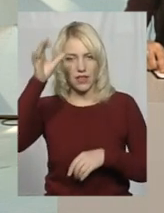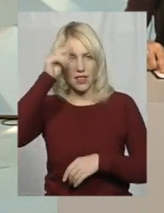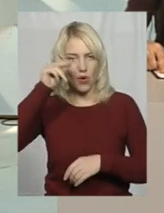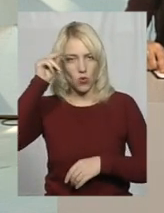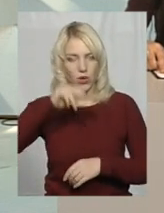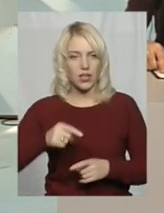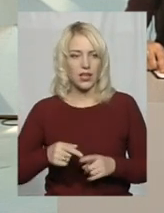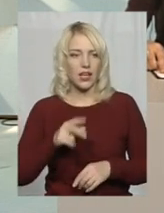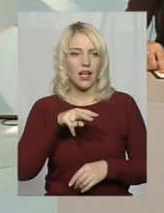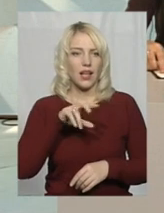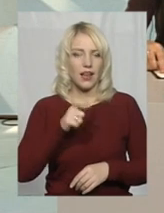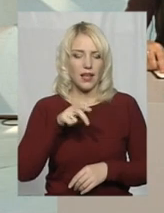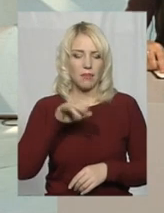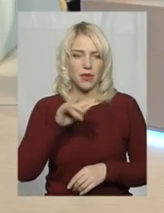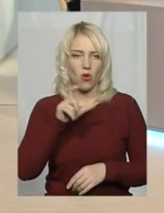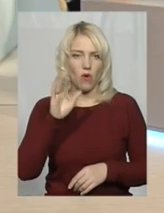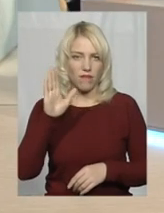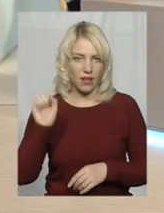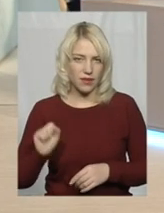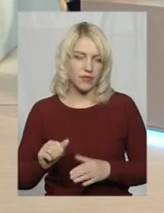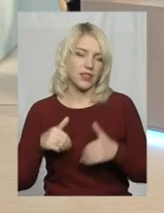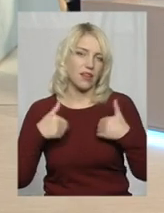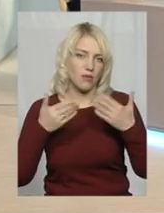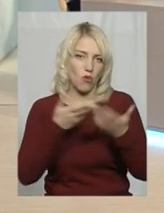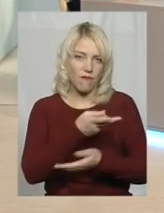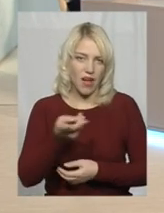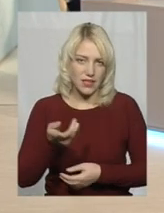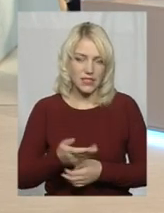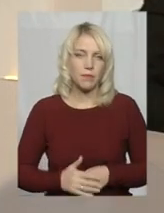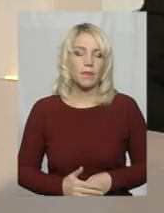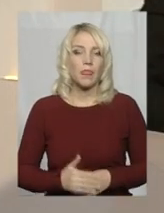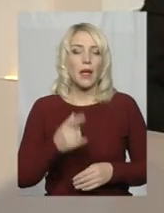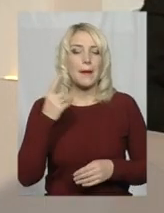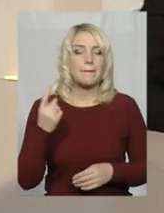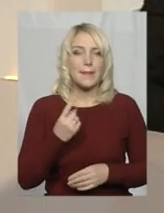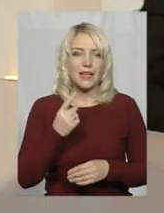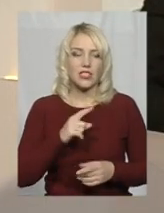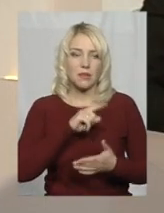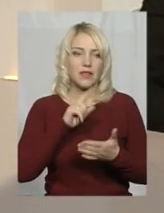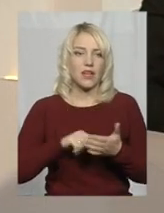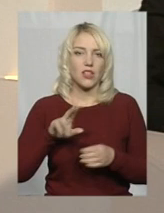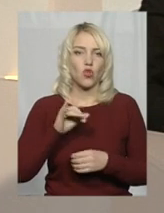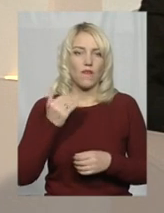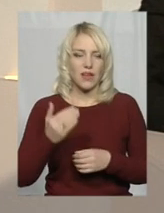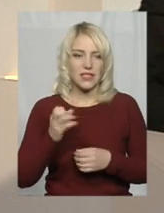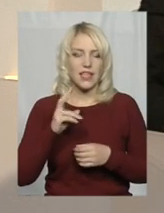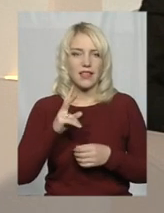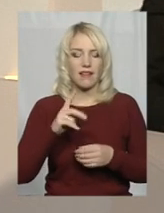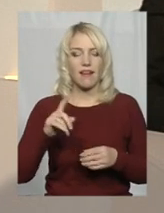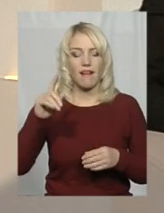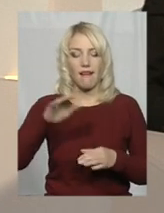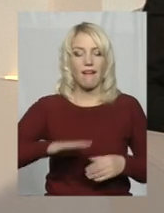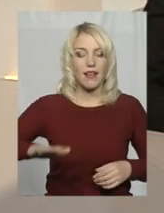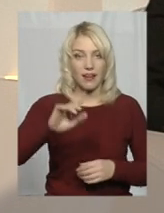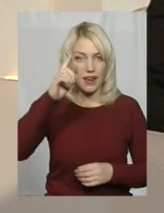Наталією Лєпіховою. Вітаю вас. Добрий вечір. Перше запитання до вас, пане Ігорю. Як краєзнавець, наскільки